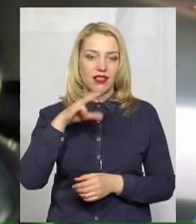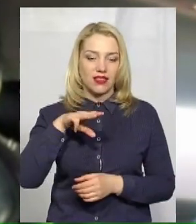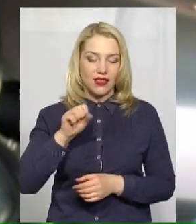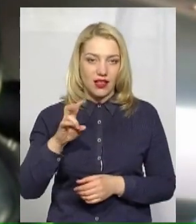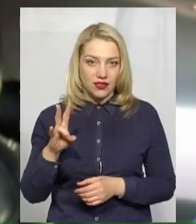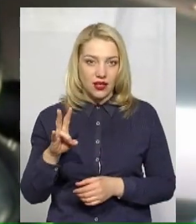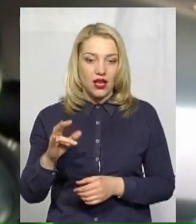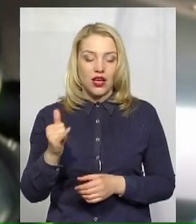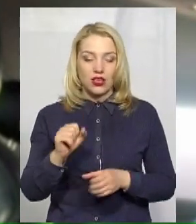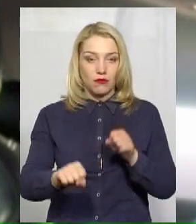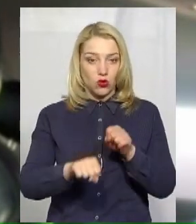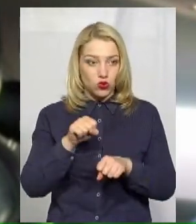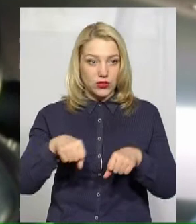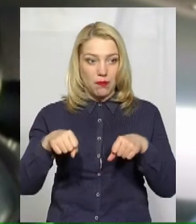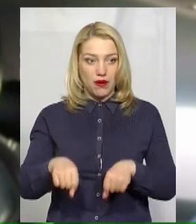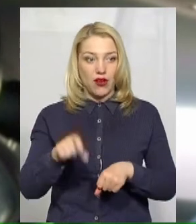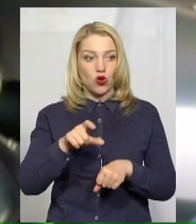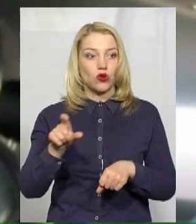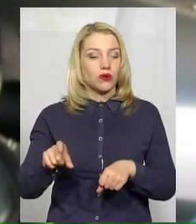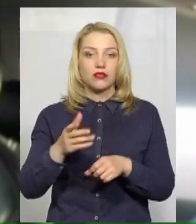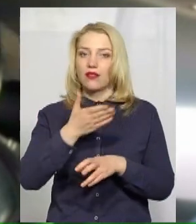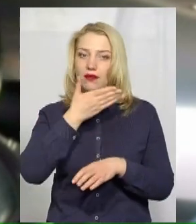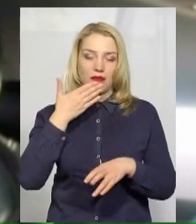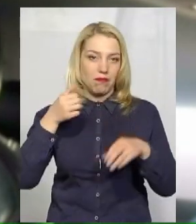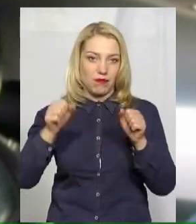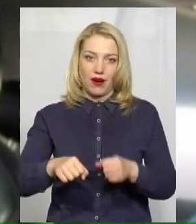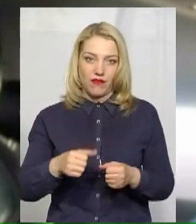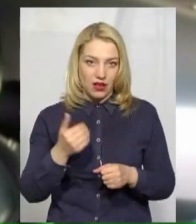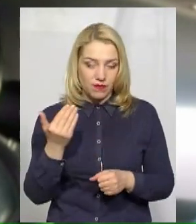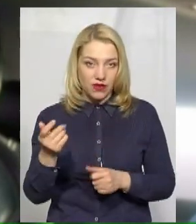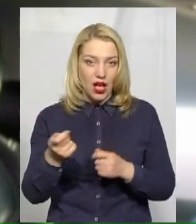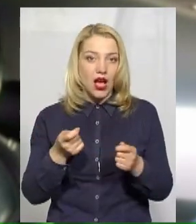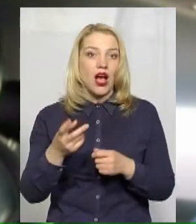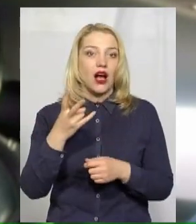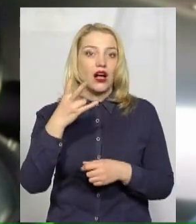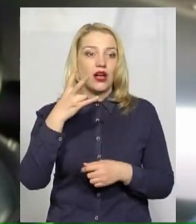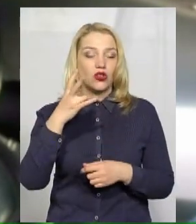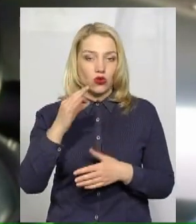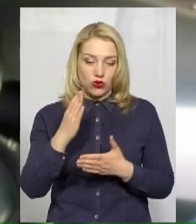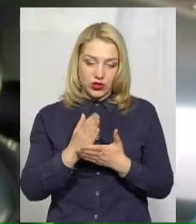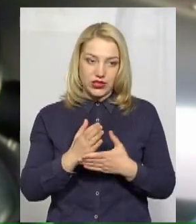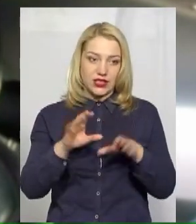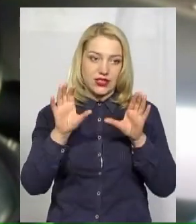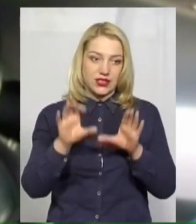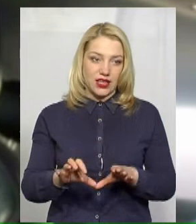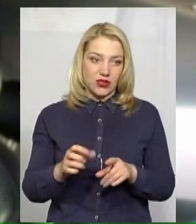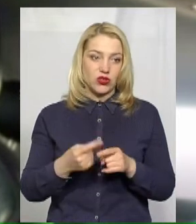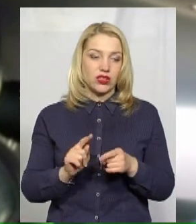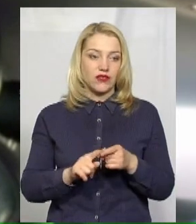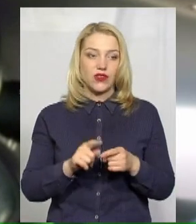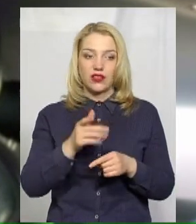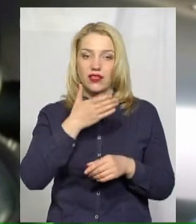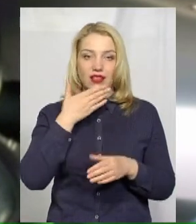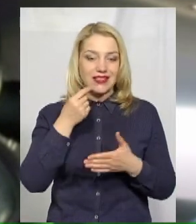громадян ніхто не вправить. Але з іншої сторони, є прийнятий закон, він ніяким компетентним органом не